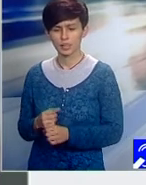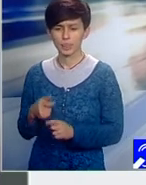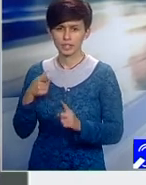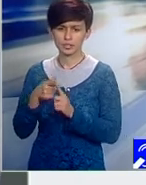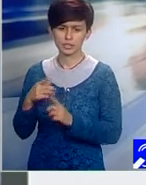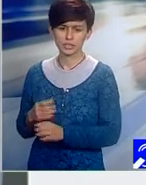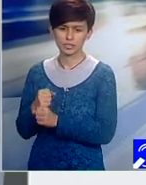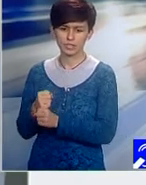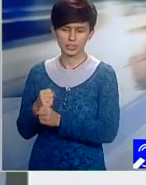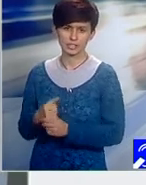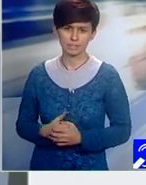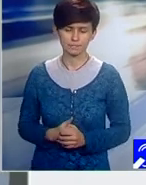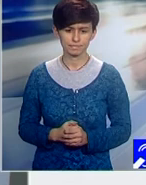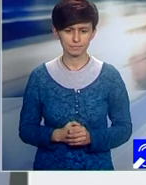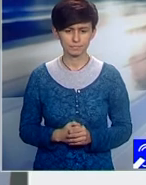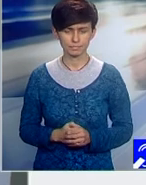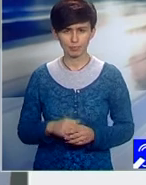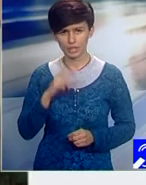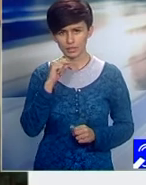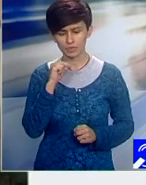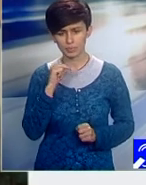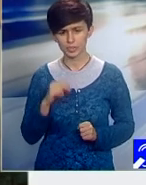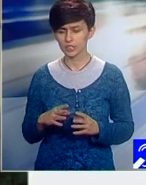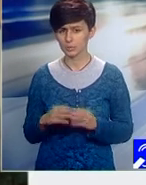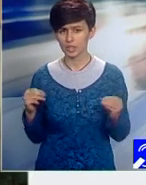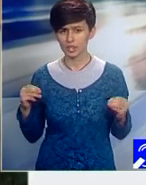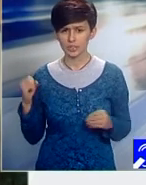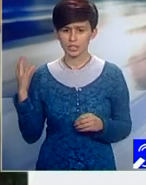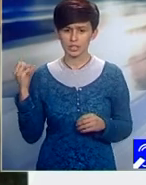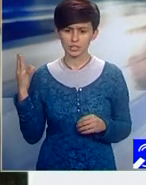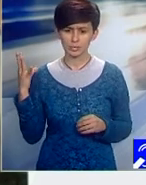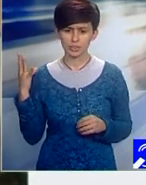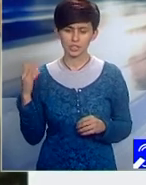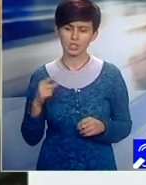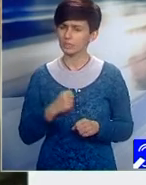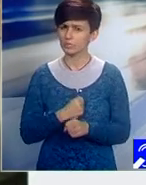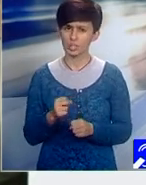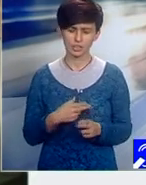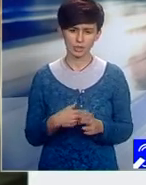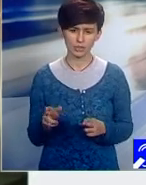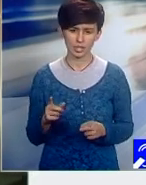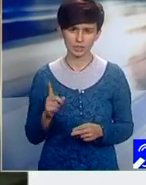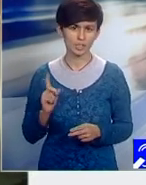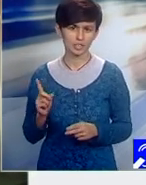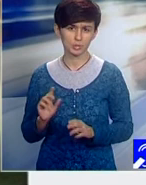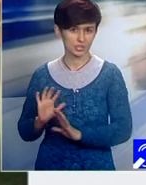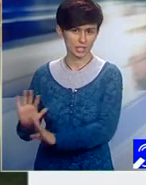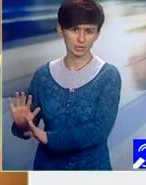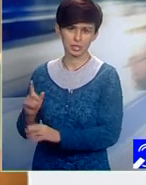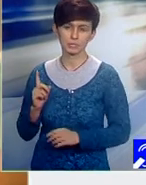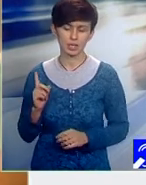de idei se vorbește despre depolitizare. Foarte corect, extrem de corect. Ar trebui să-i scoatem. Dar vă întreb eu un lucru.